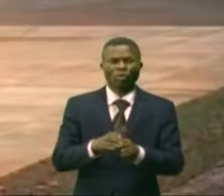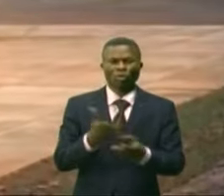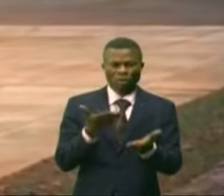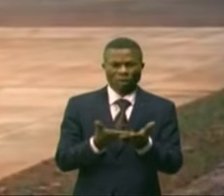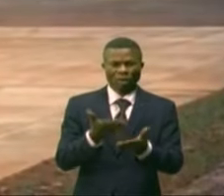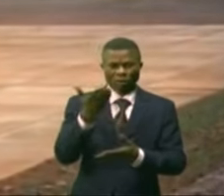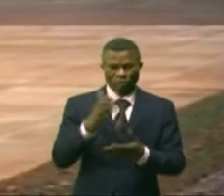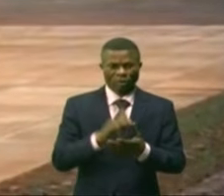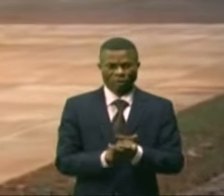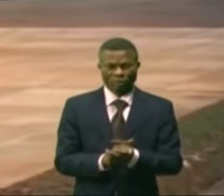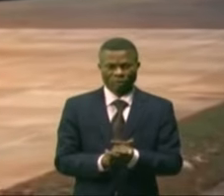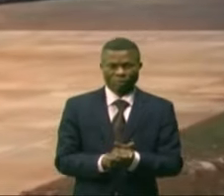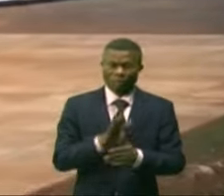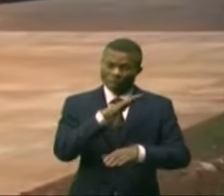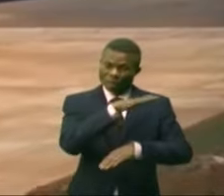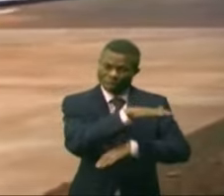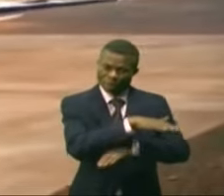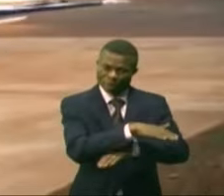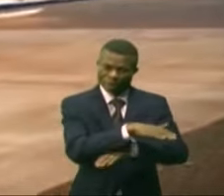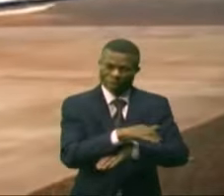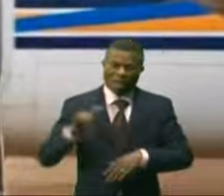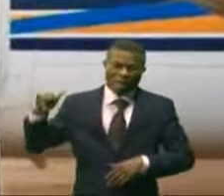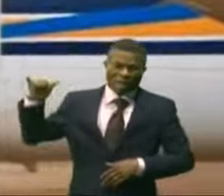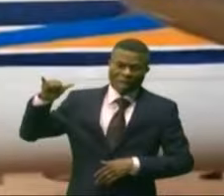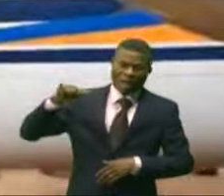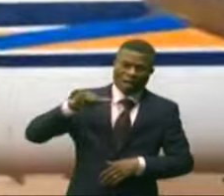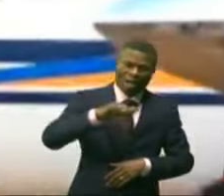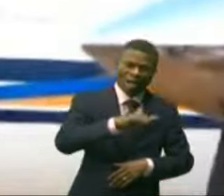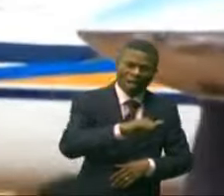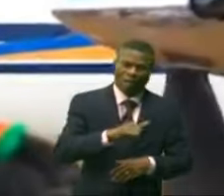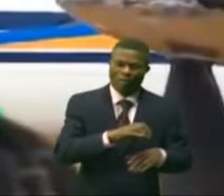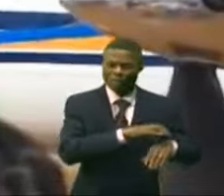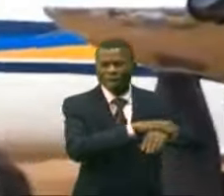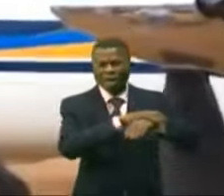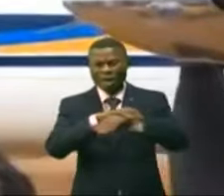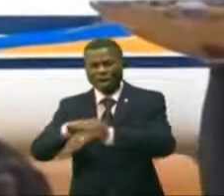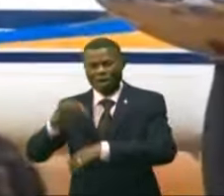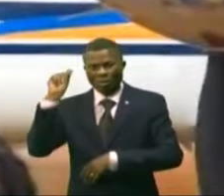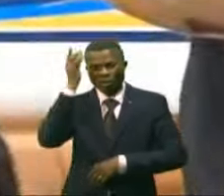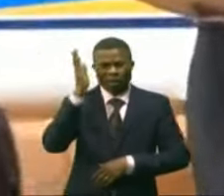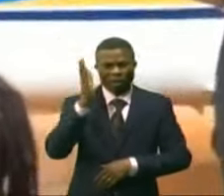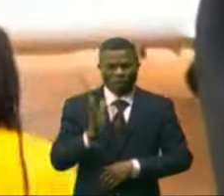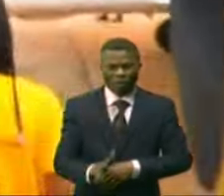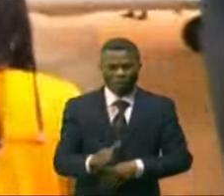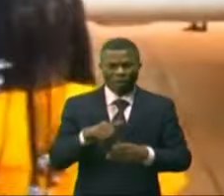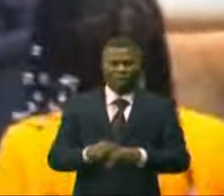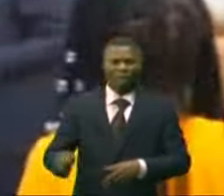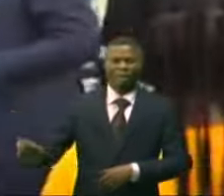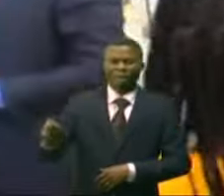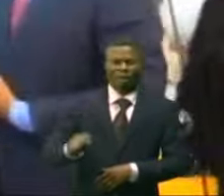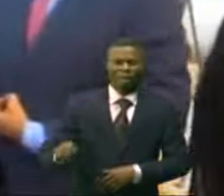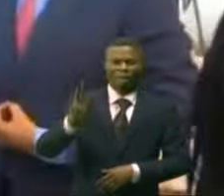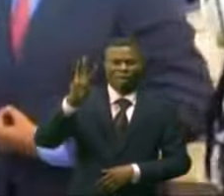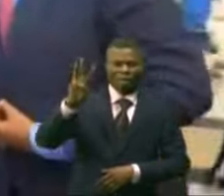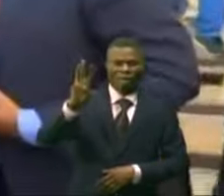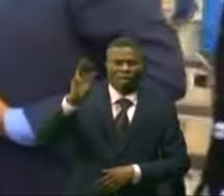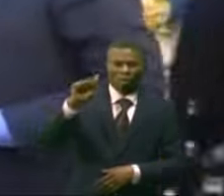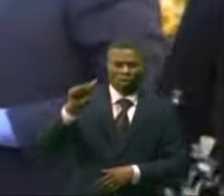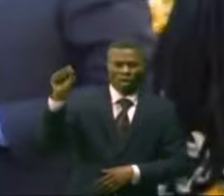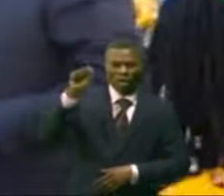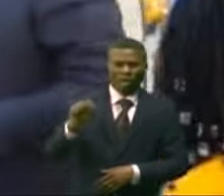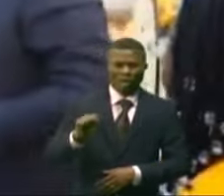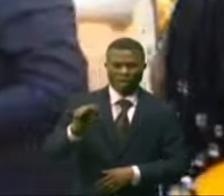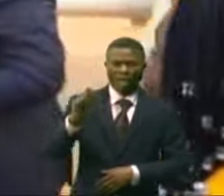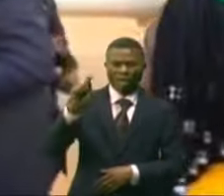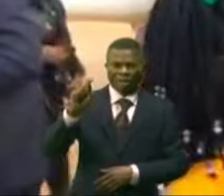C'est vers la tombée du soleil que l'avion transportant le gouverneur Jean Bakomito Gambou dans le territoire de Ouatsa s'est immobilisé sur les